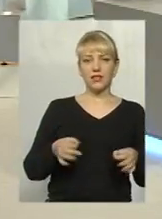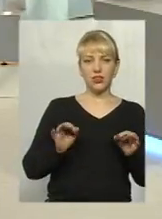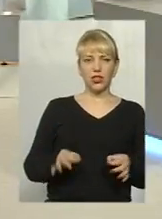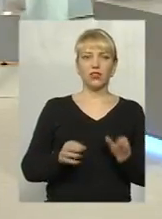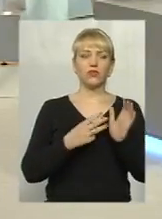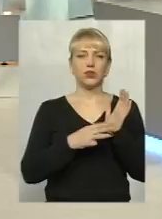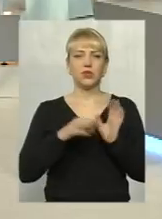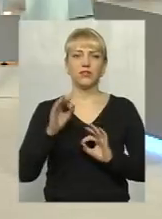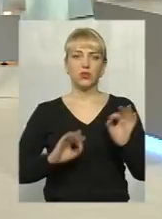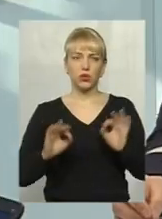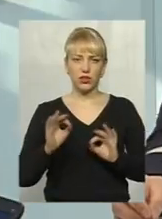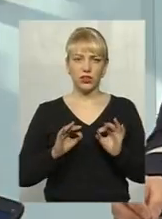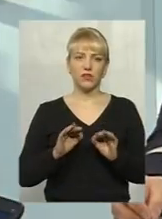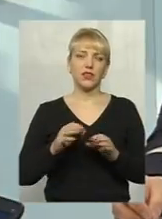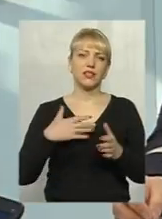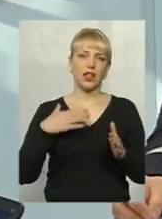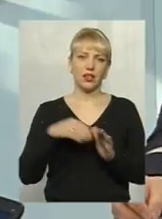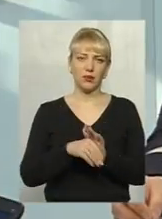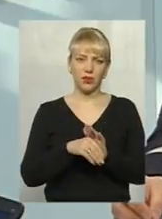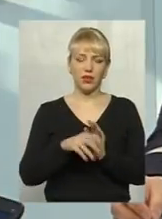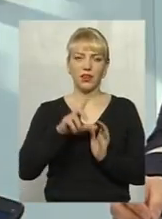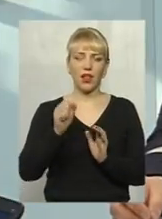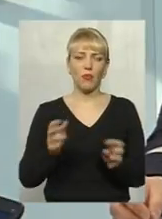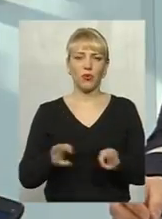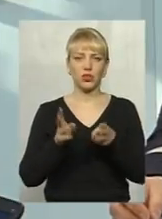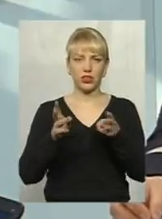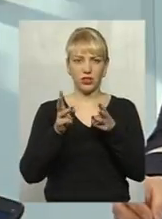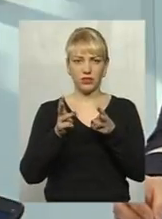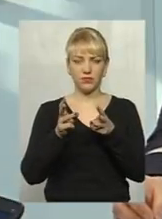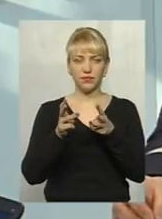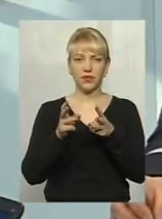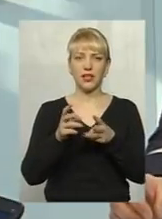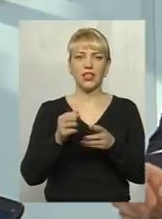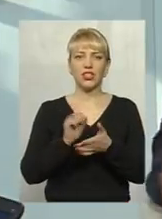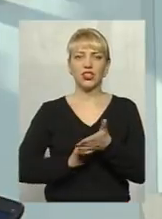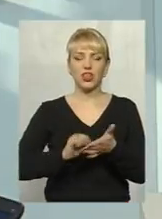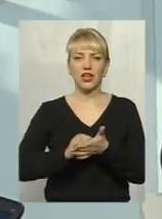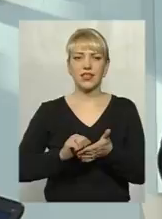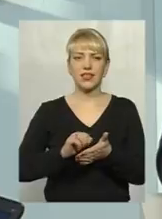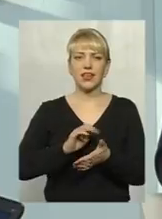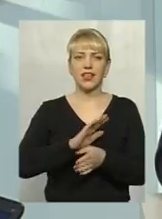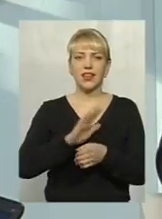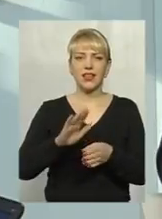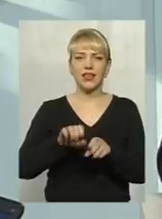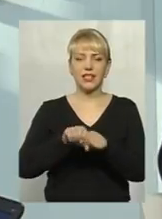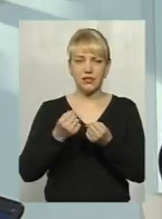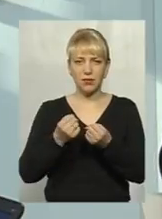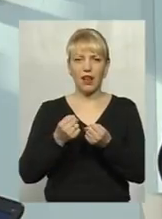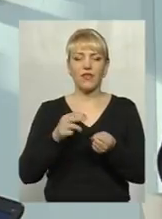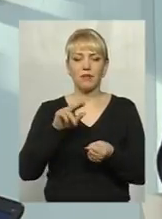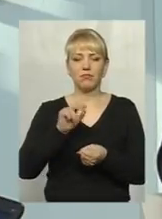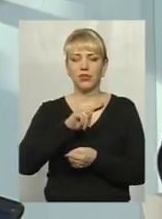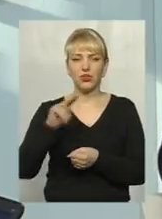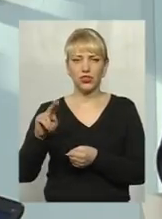80% загиблих на пожежах через несправне пічне опалення, через несправні